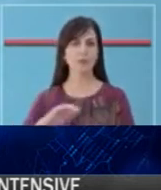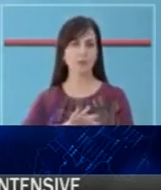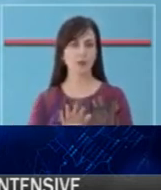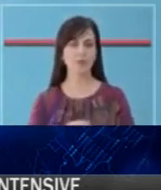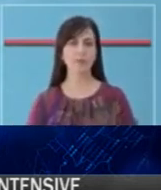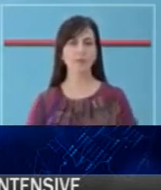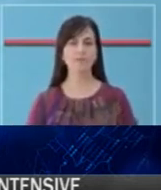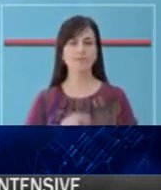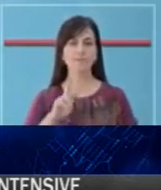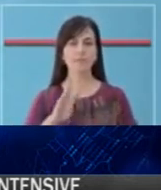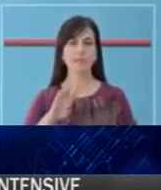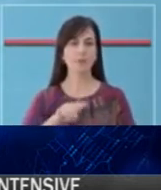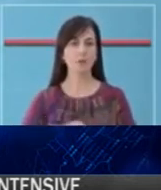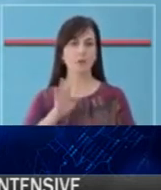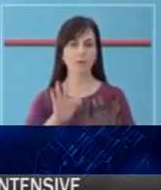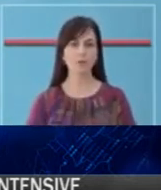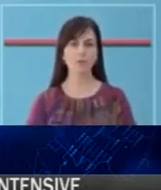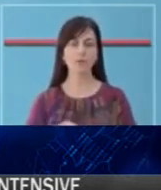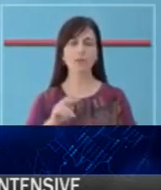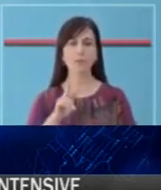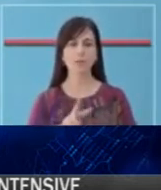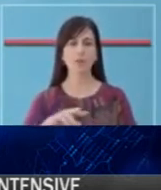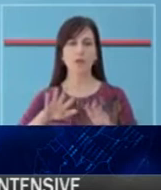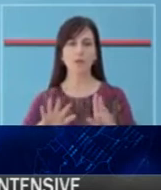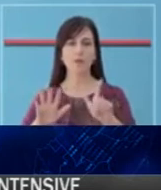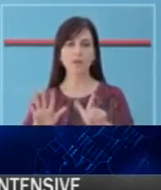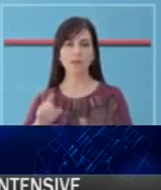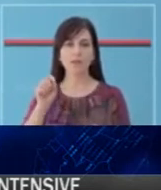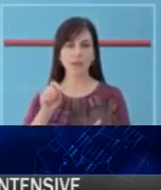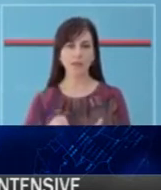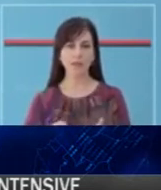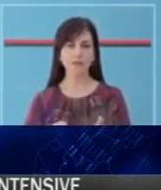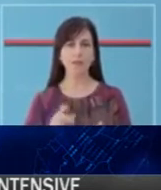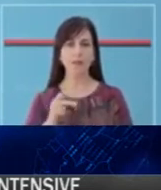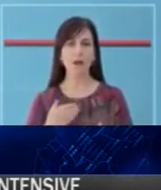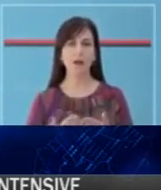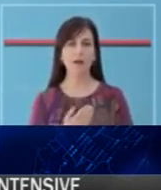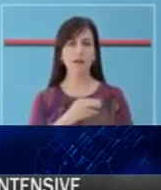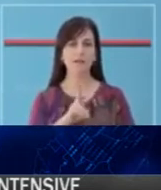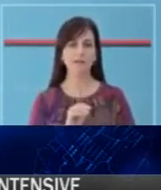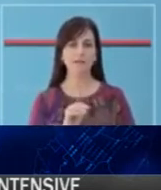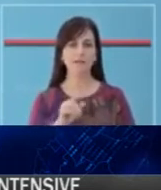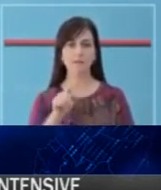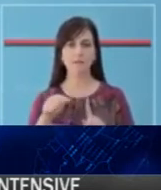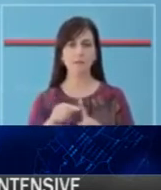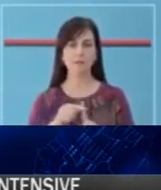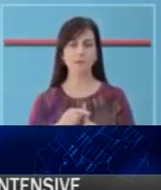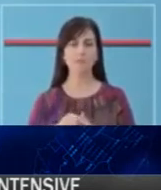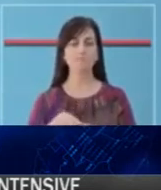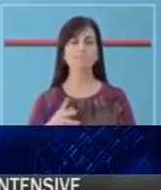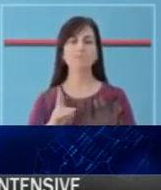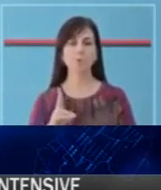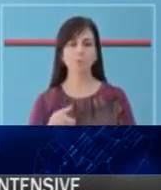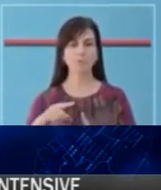orët e fundit janë kryer 297 testime, nga të cilat janë konfirmuar 20 raste pozitiv. Për katsisht, 15